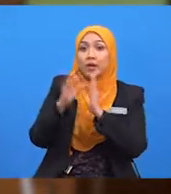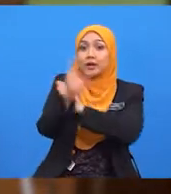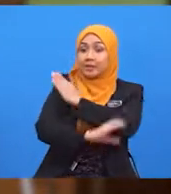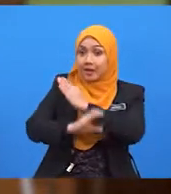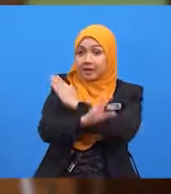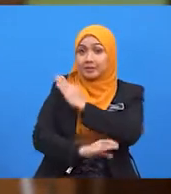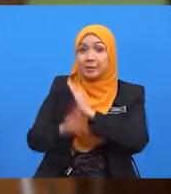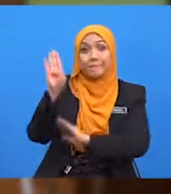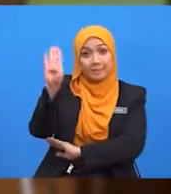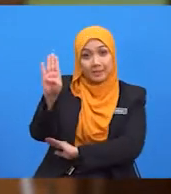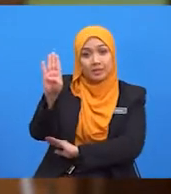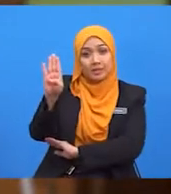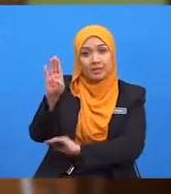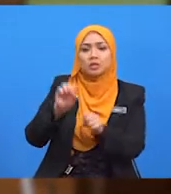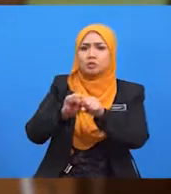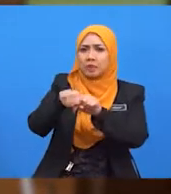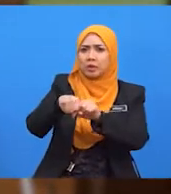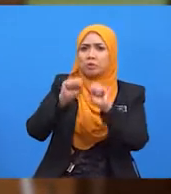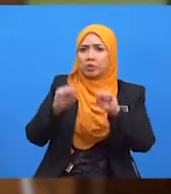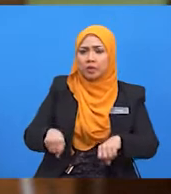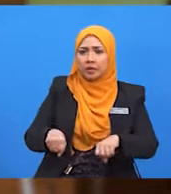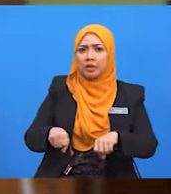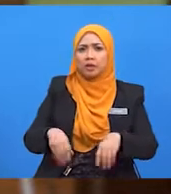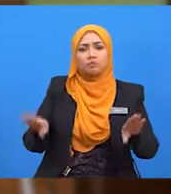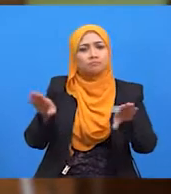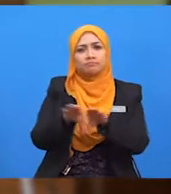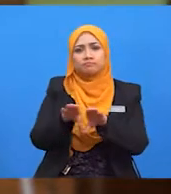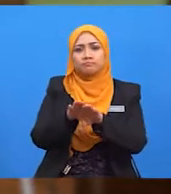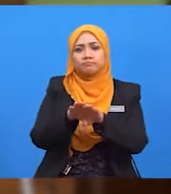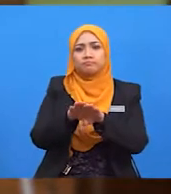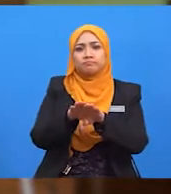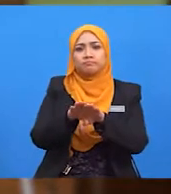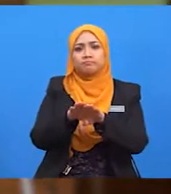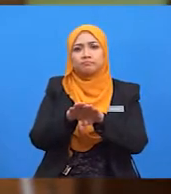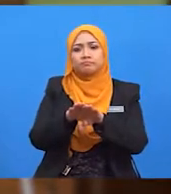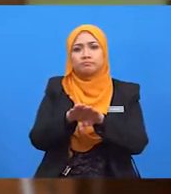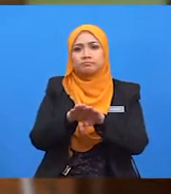mudanya dan pada masa yang sama terlibat dalam perdagangan antarabangsa.